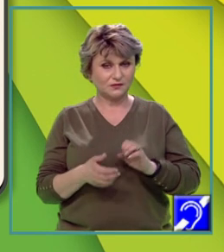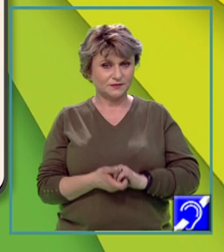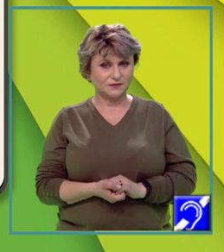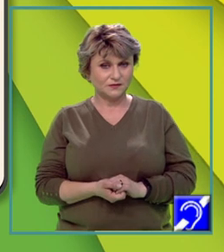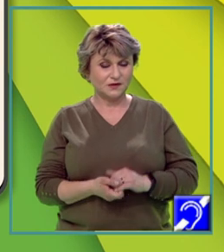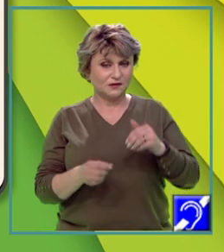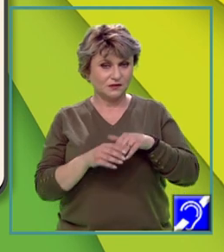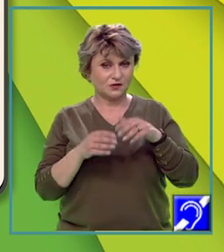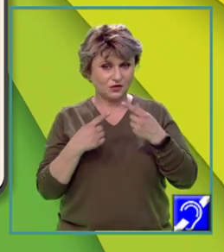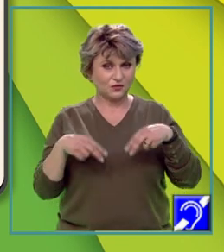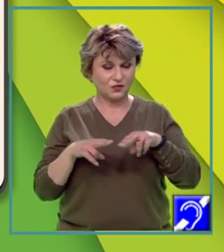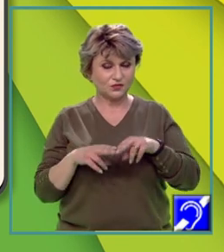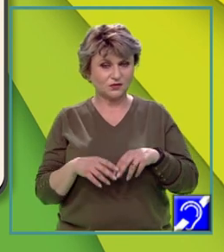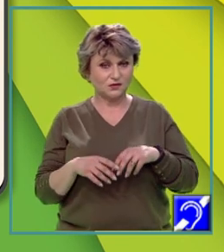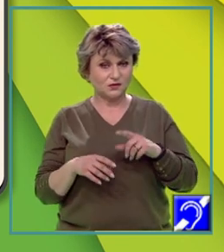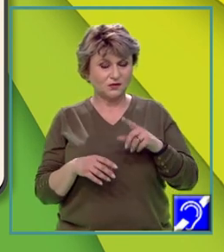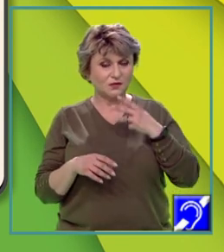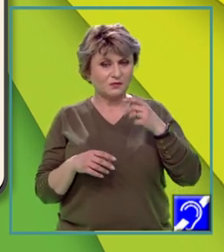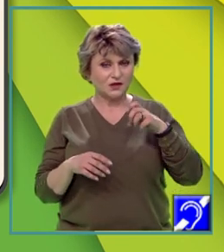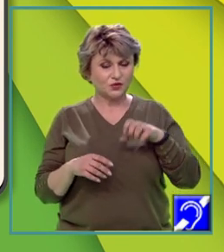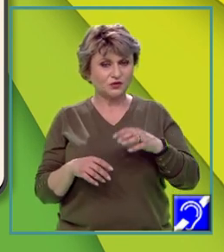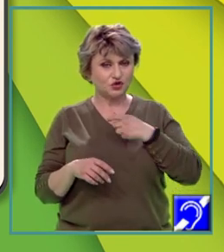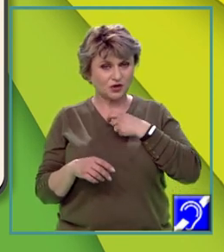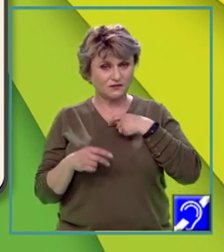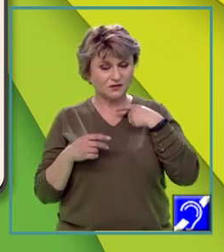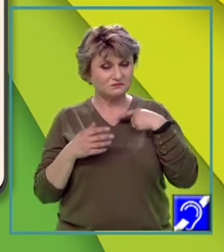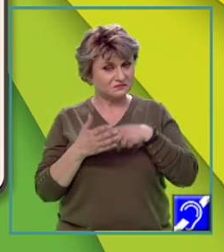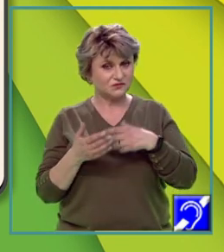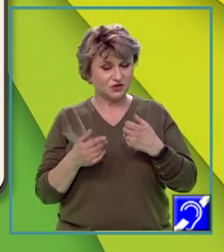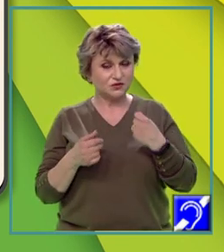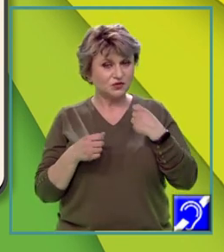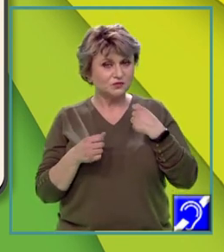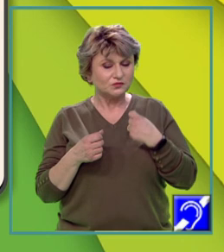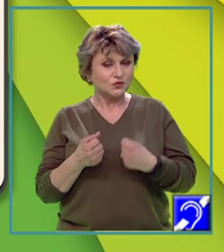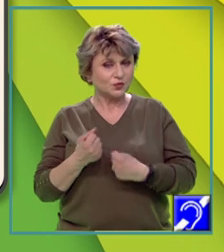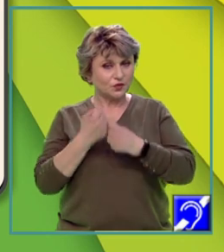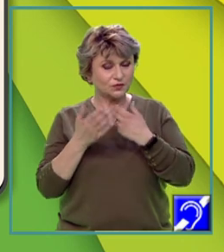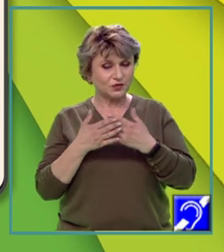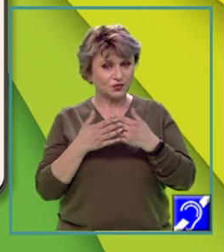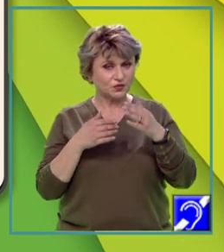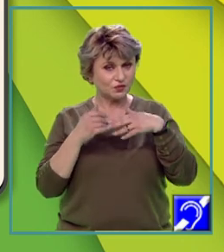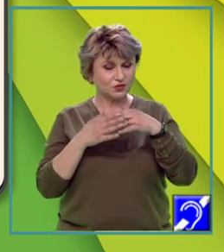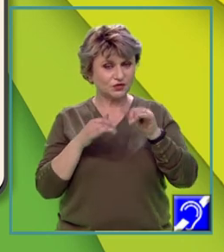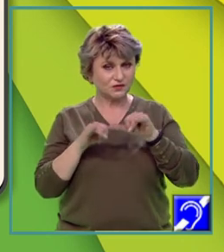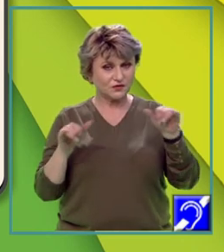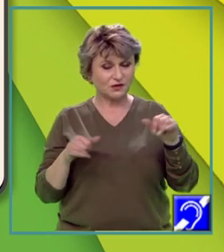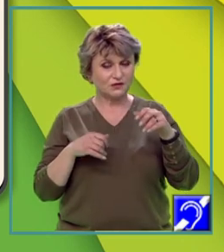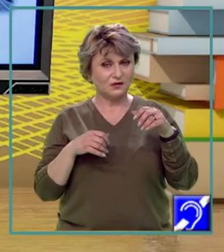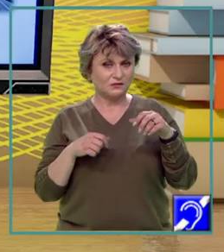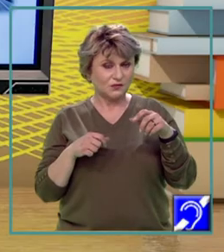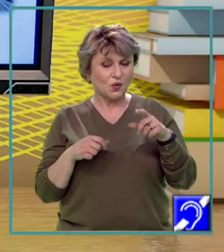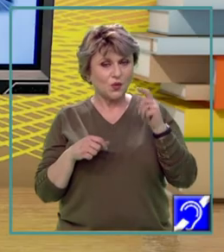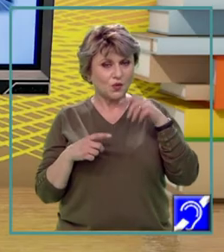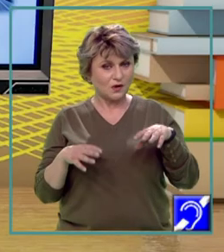În concluzie, mediul geografic reprezintă suportul pentru locuire și dezvoltare activităților umane și economice.